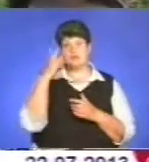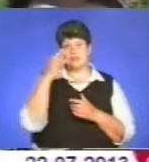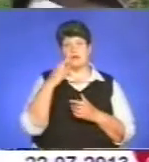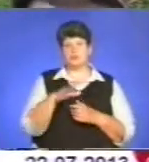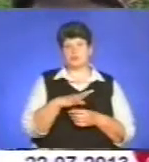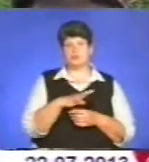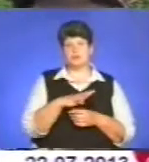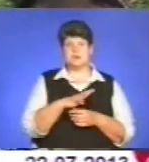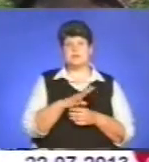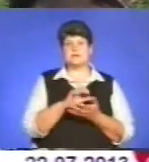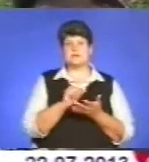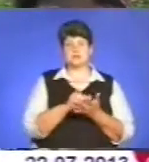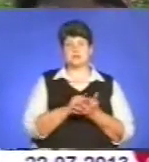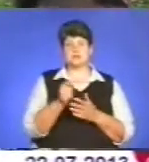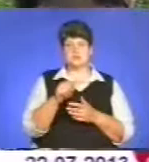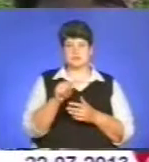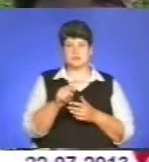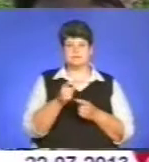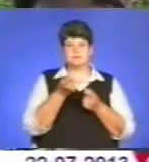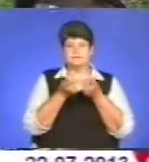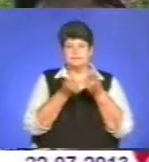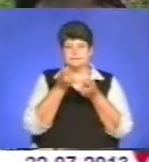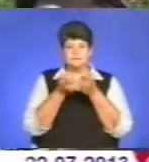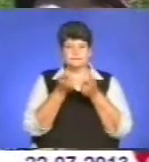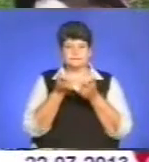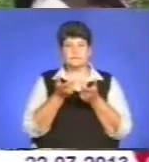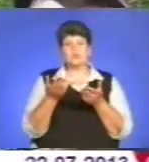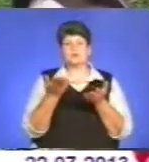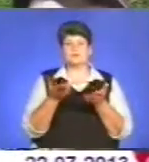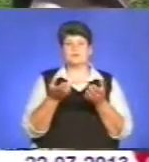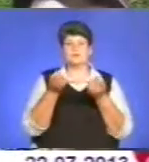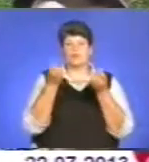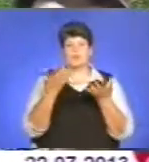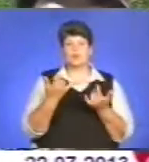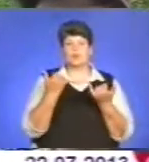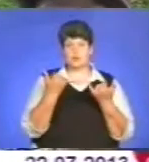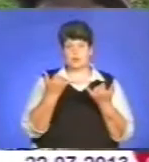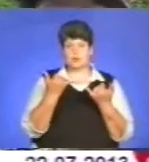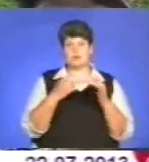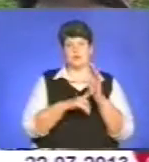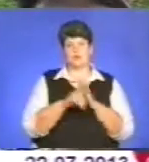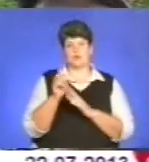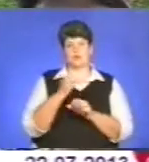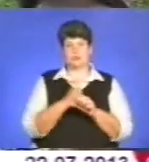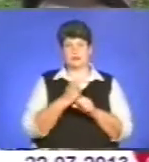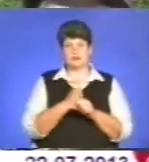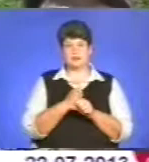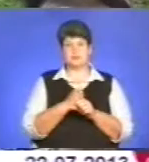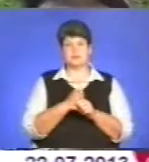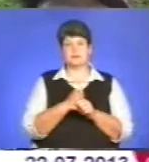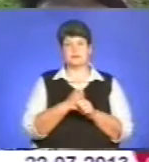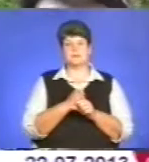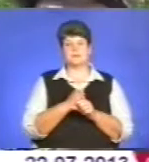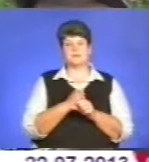щоб зайнятися тим. Але то воно скрупульозно, то воно так не займеться, що я, а сьогодні я вже почну робити. Бачите, воно якось спонтанно